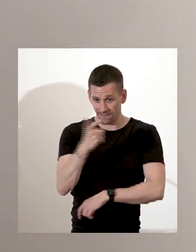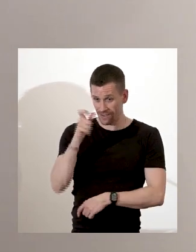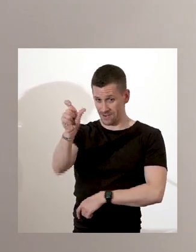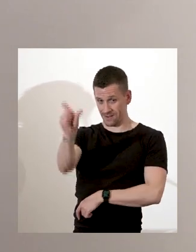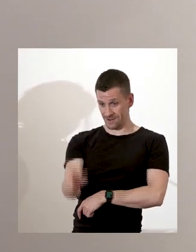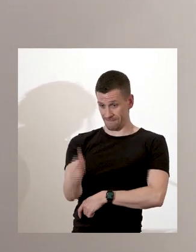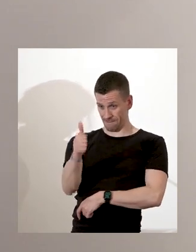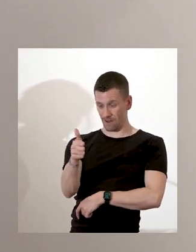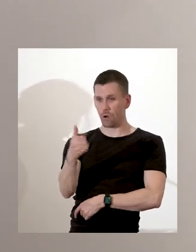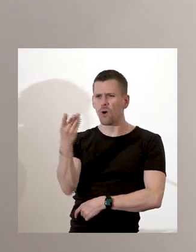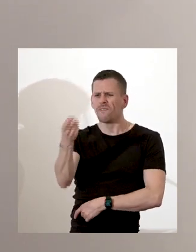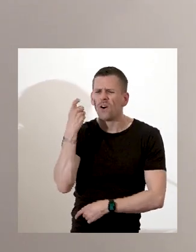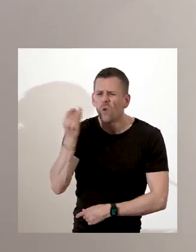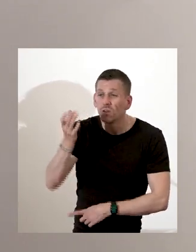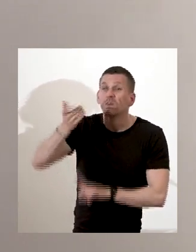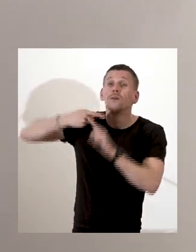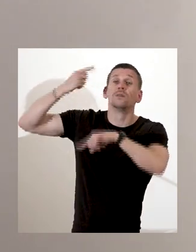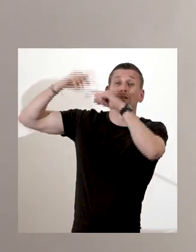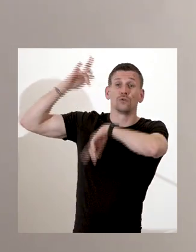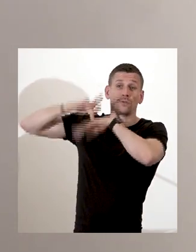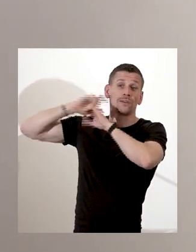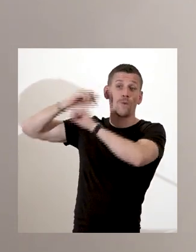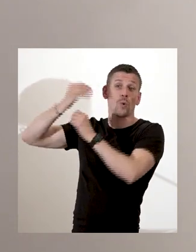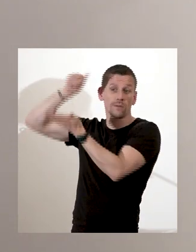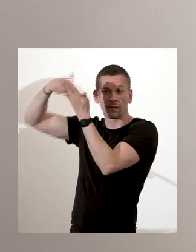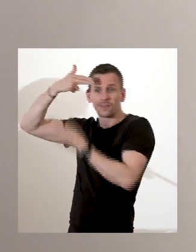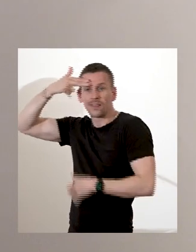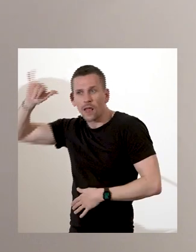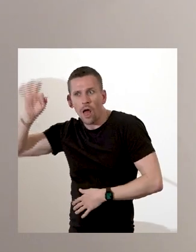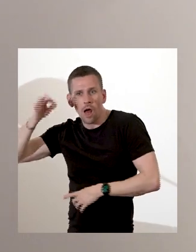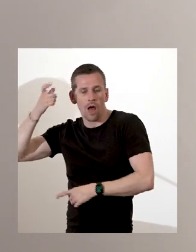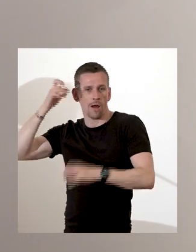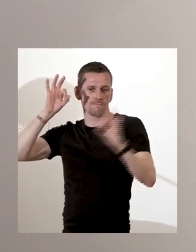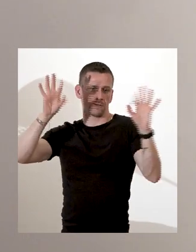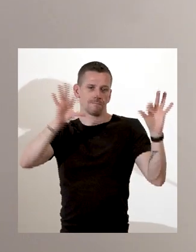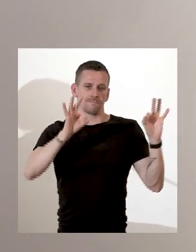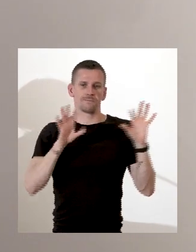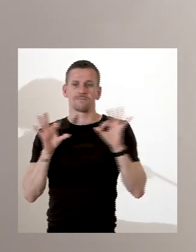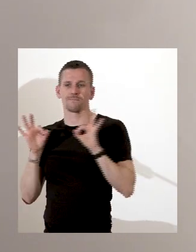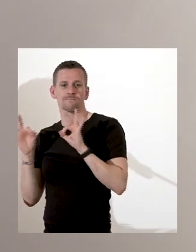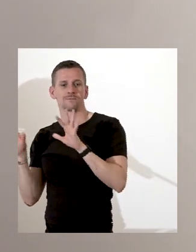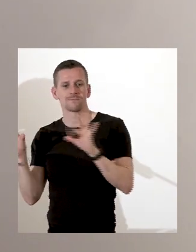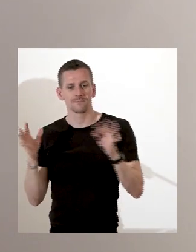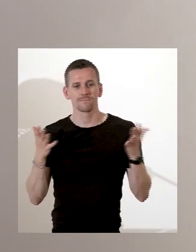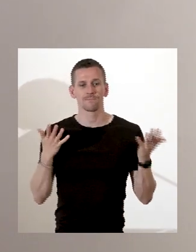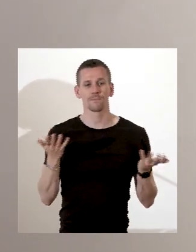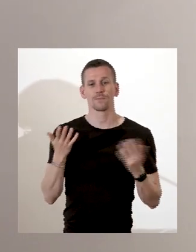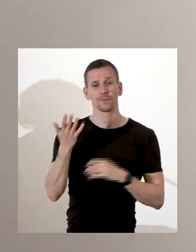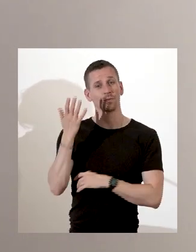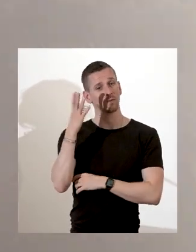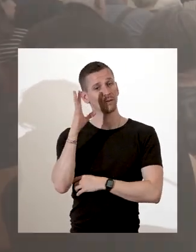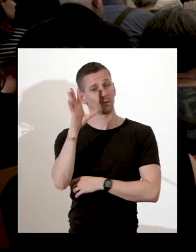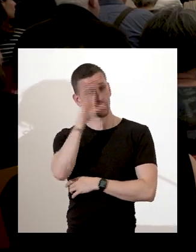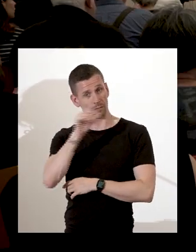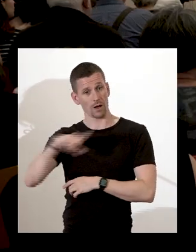de quel retour il s'agit ici ? De celui de la mémoire, pour contrer l'oubli d'une oppression dans le récit traditionnel de la formation de la société new-yorkaise. Je vous